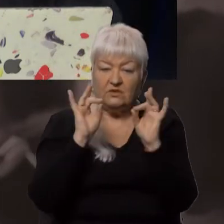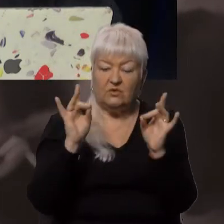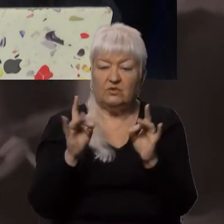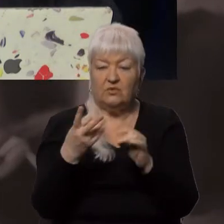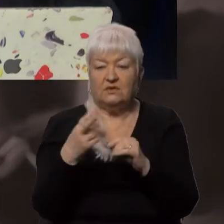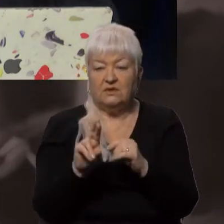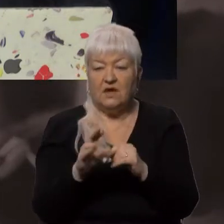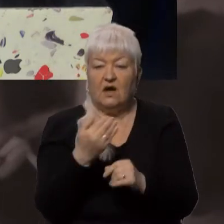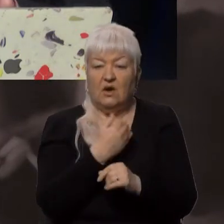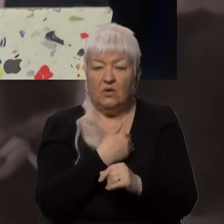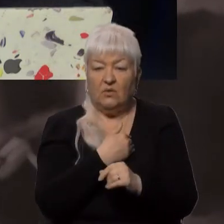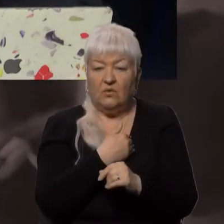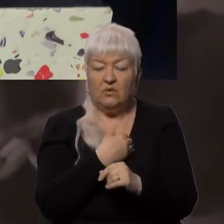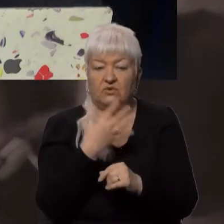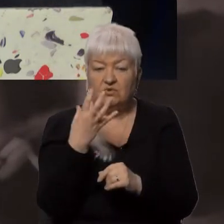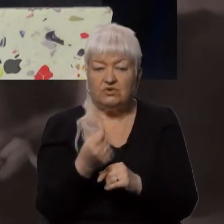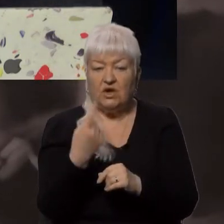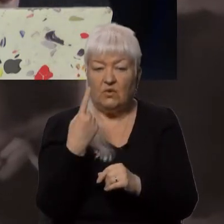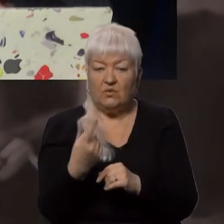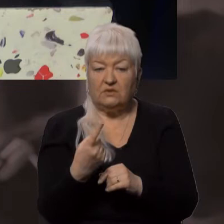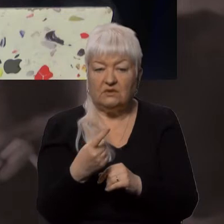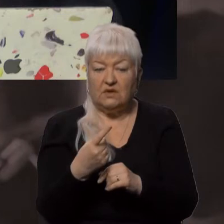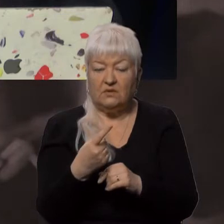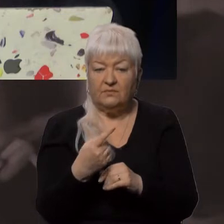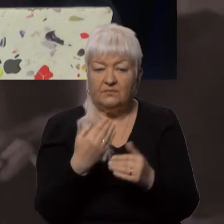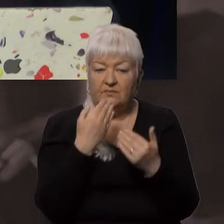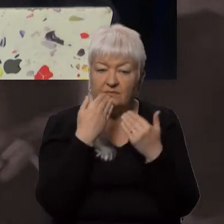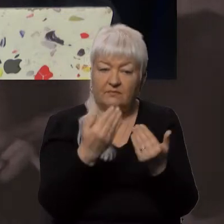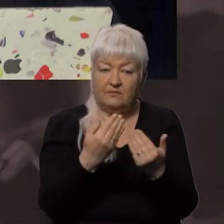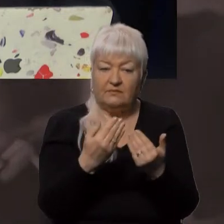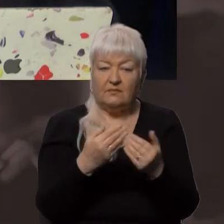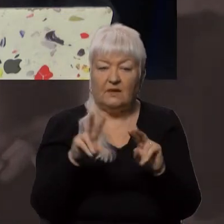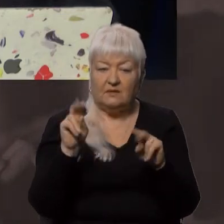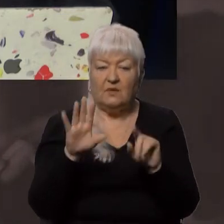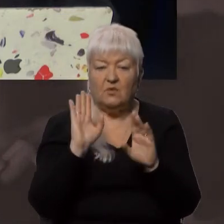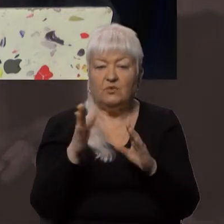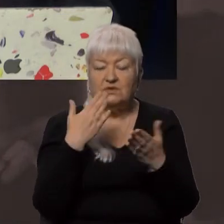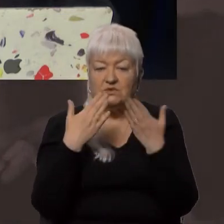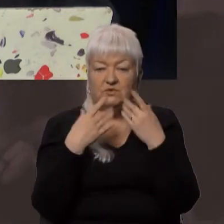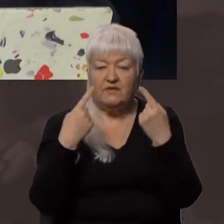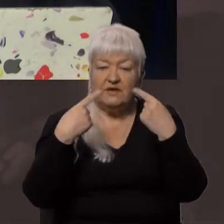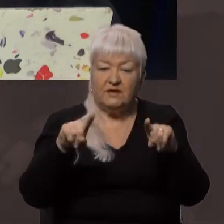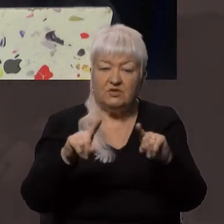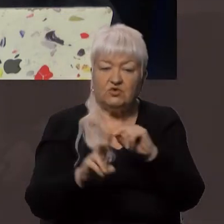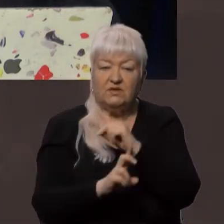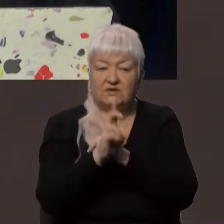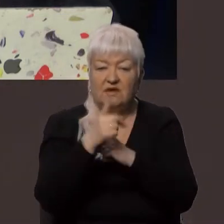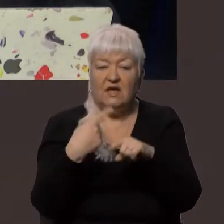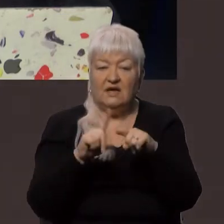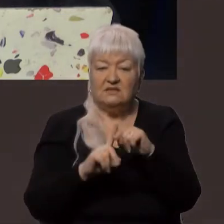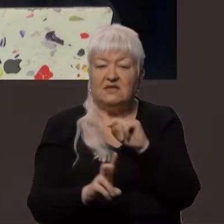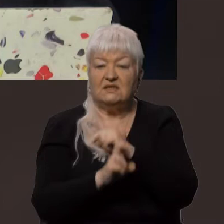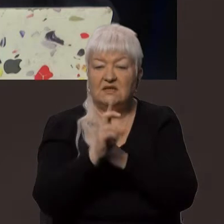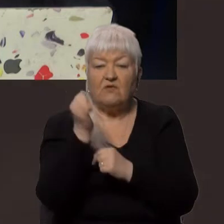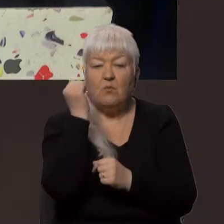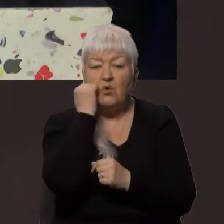не менш, хочу підняти ще одну дражливу тему, і вона буде стосуватися вже іншої церкви. Це церква Московського